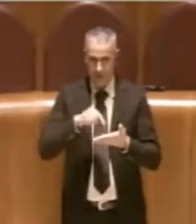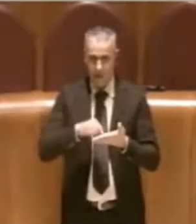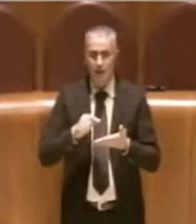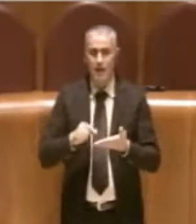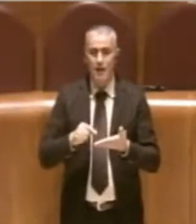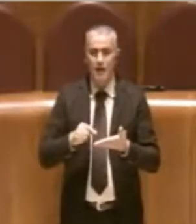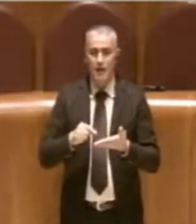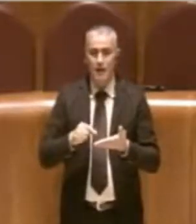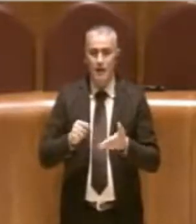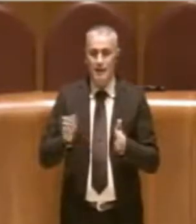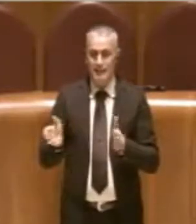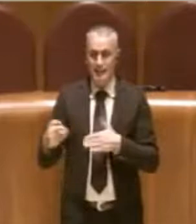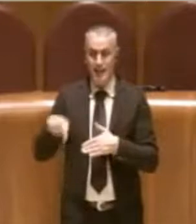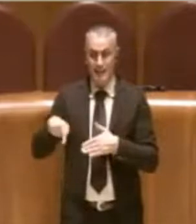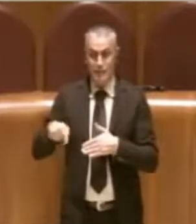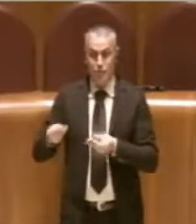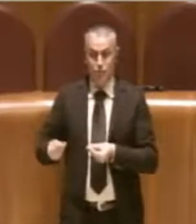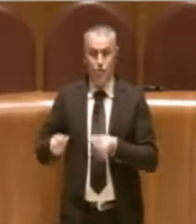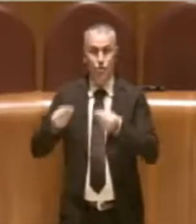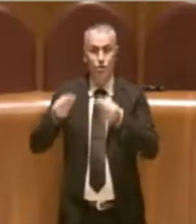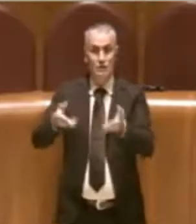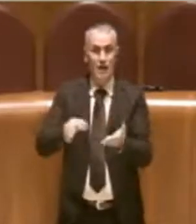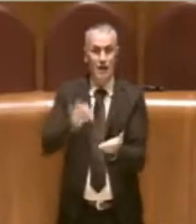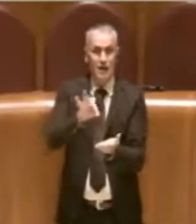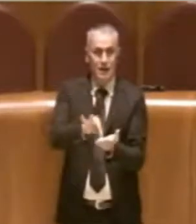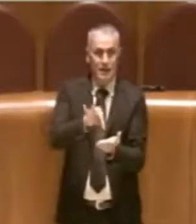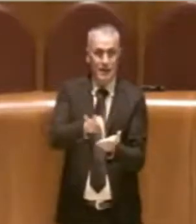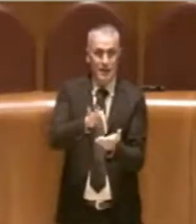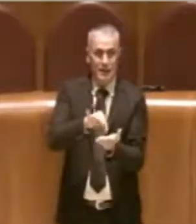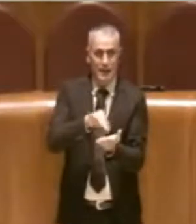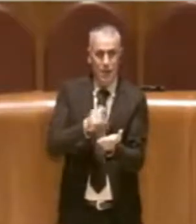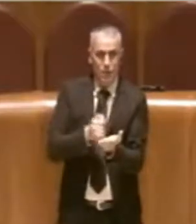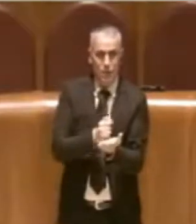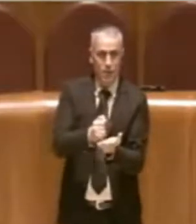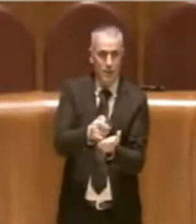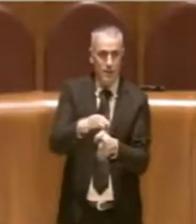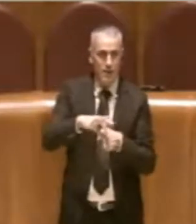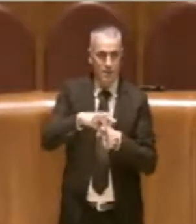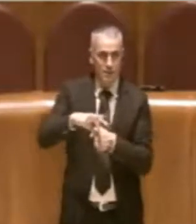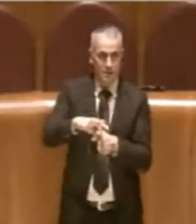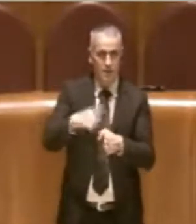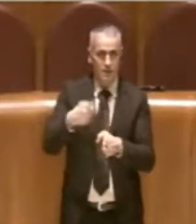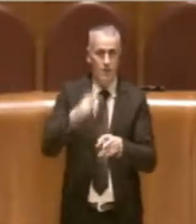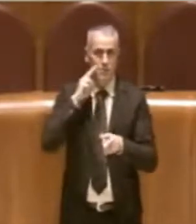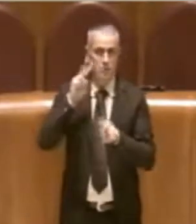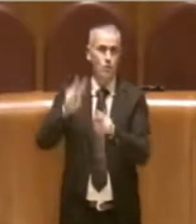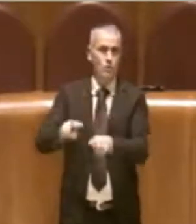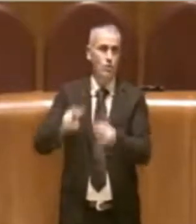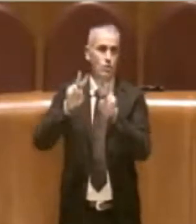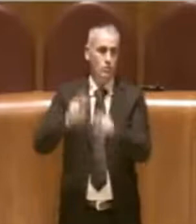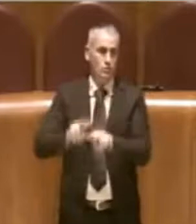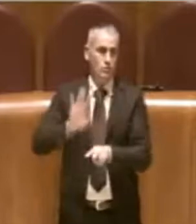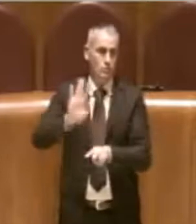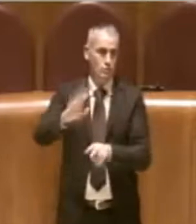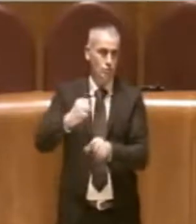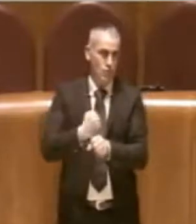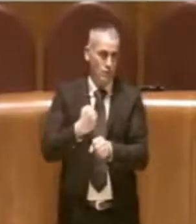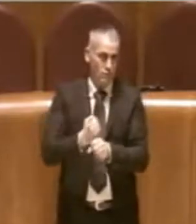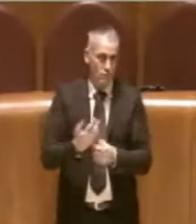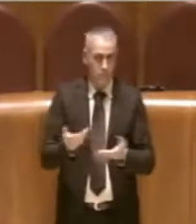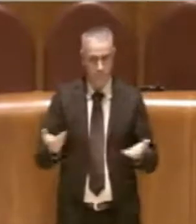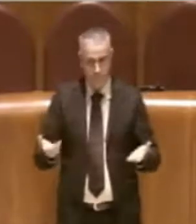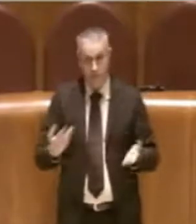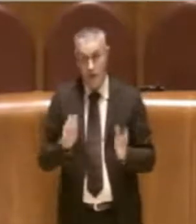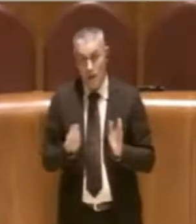delle linee guida per controllare questa procedura. Ho